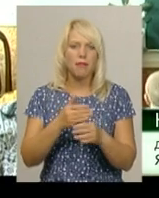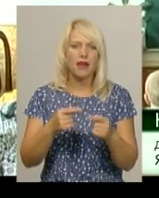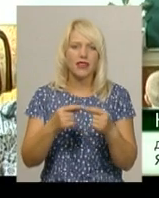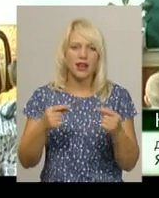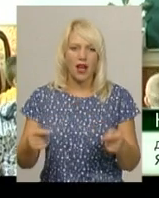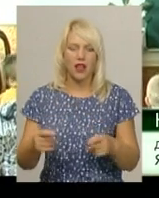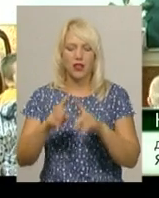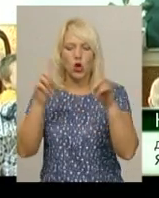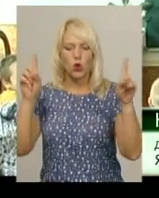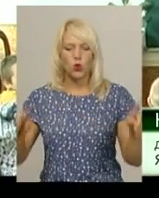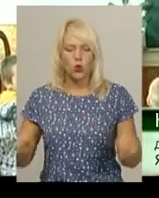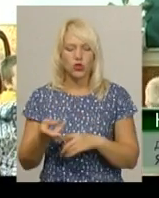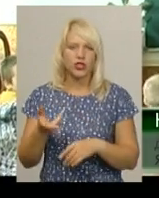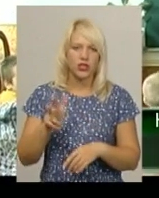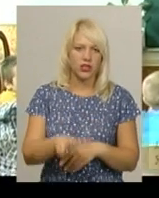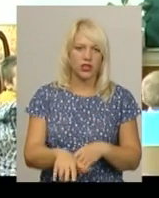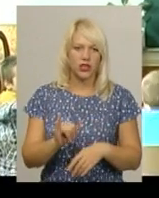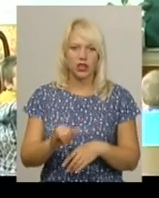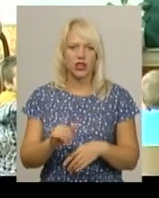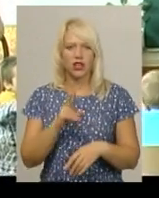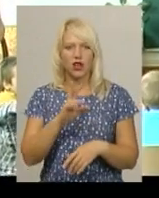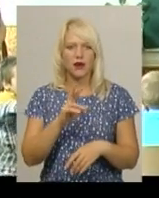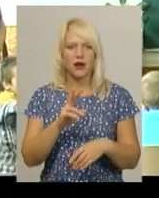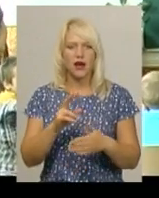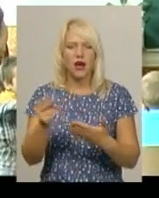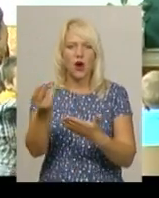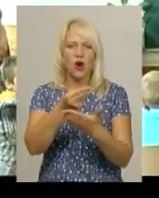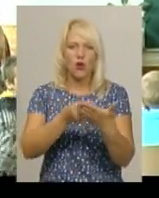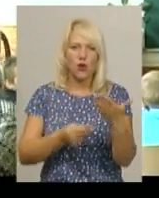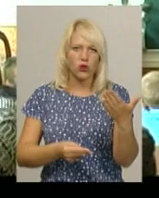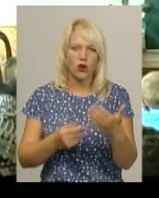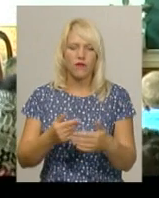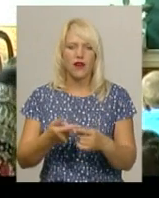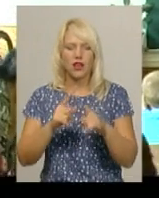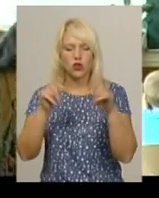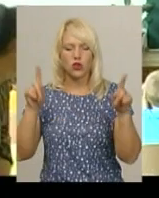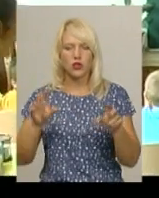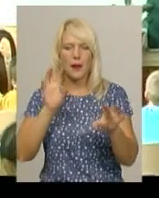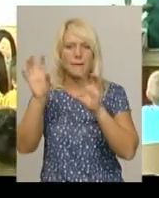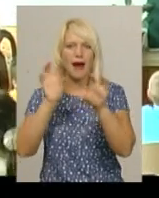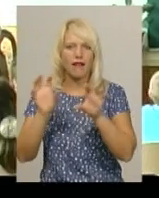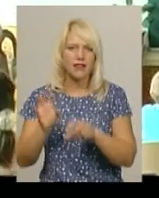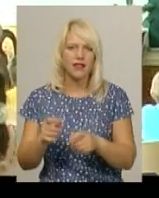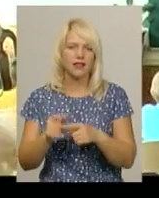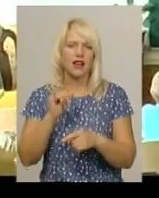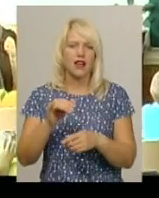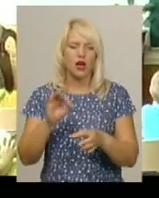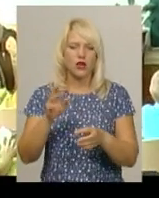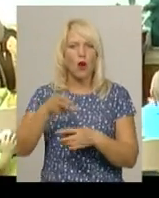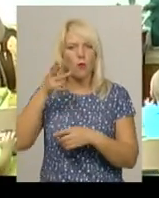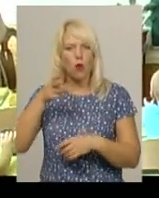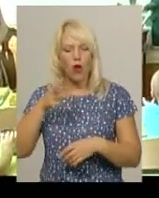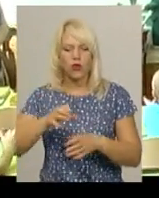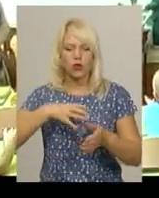дошки, три дошки, і коркова дошка, і мольберт, і дошка нова, магнітна дошка, і проектор, і